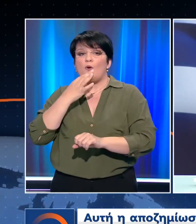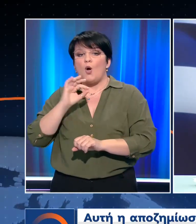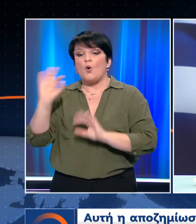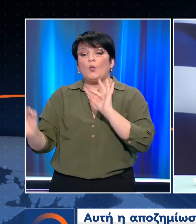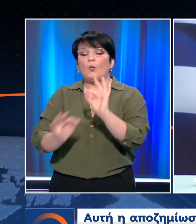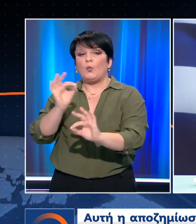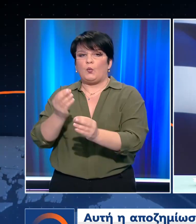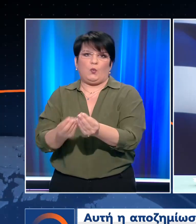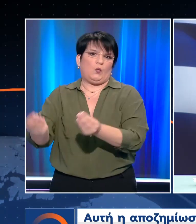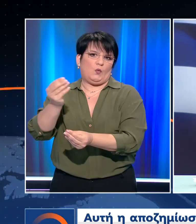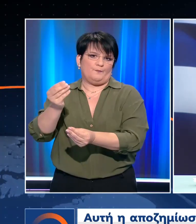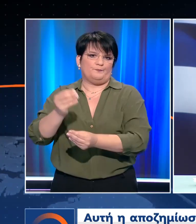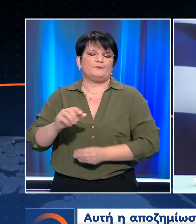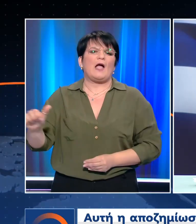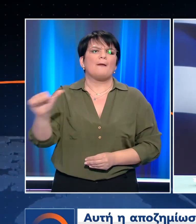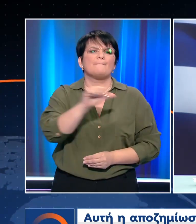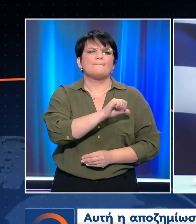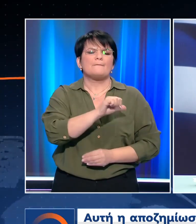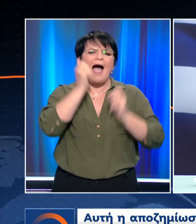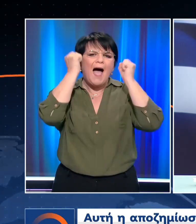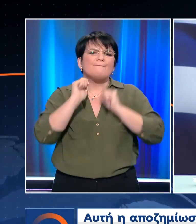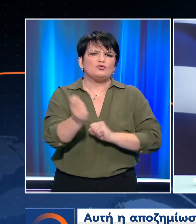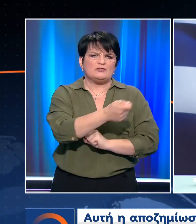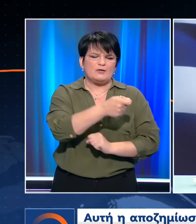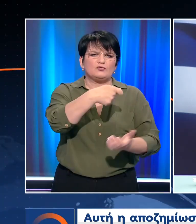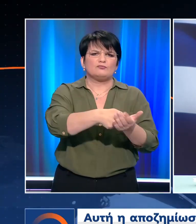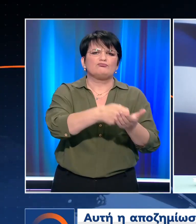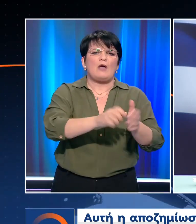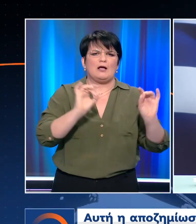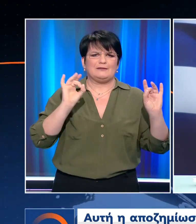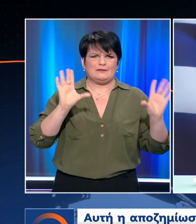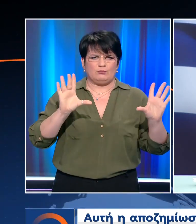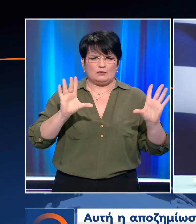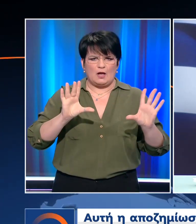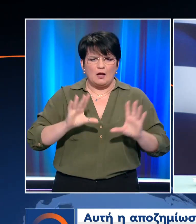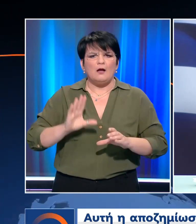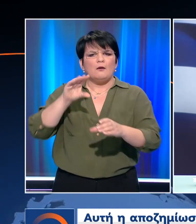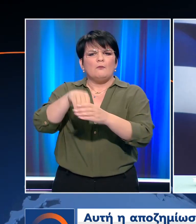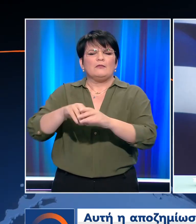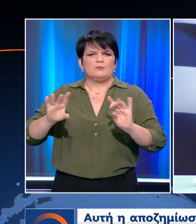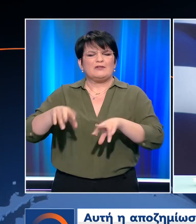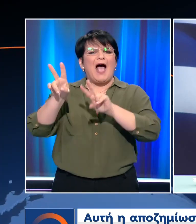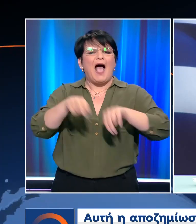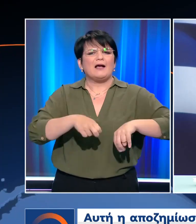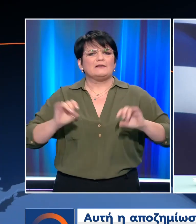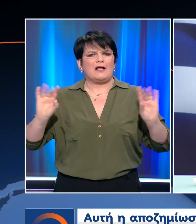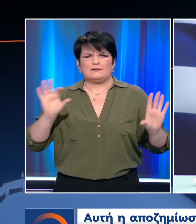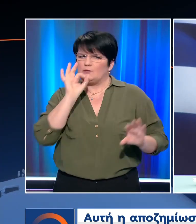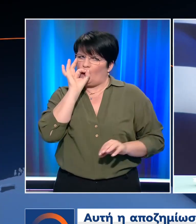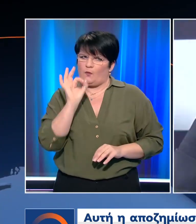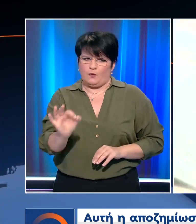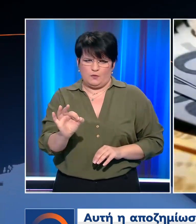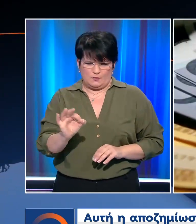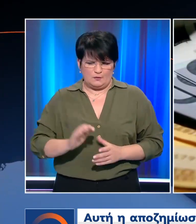είναι μη επιστρεπτέα, είναι αφορολόγητη, ανοικοχόρητη και ακατάσχετη στα χέρια του Δημοσίου